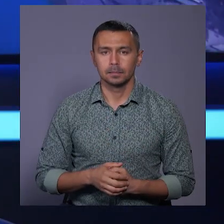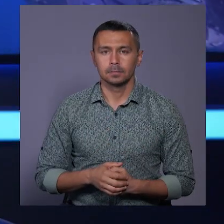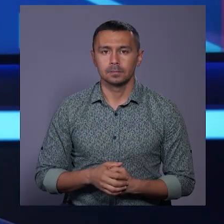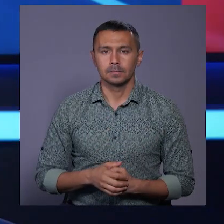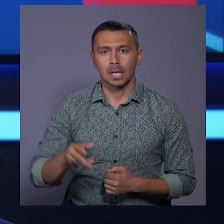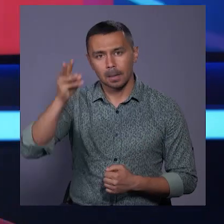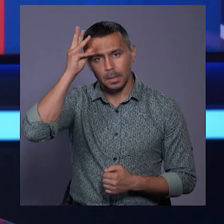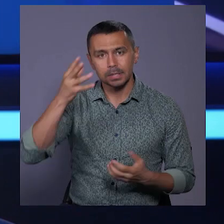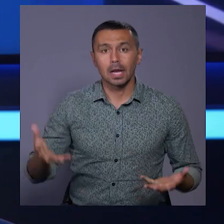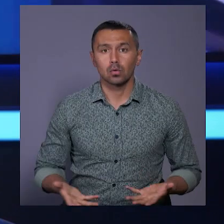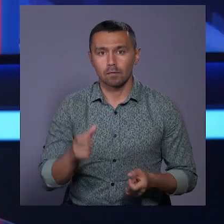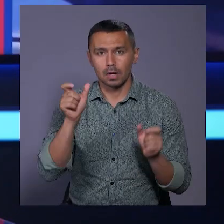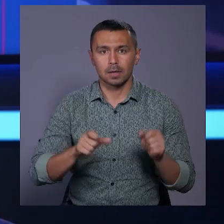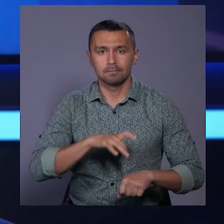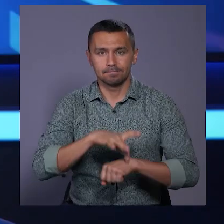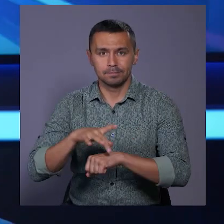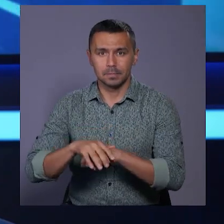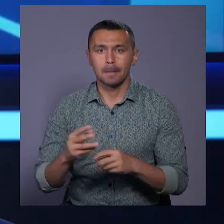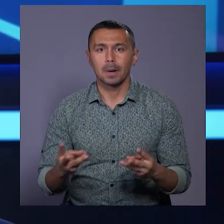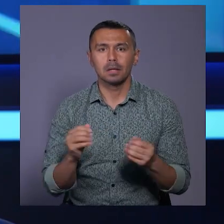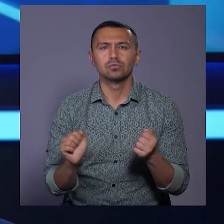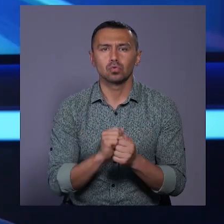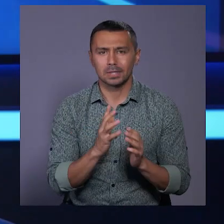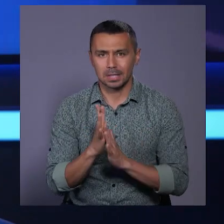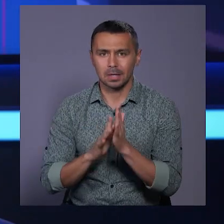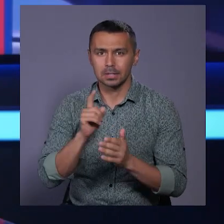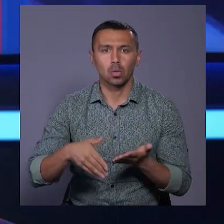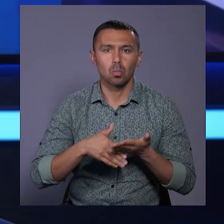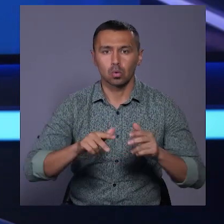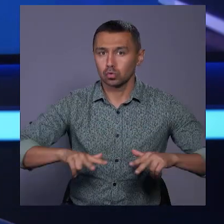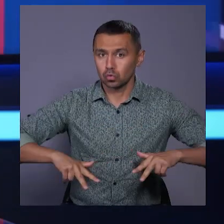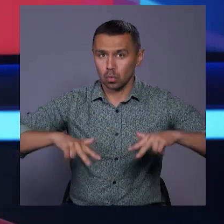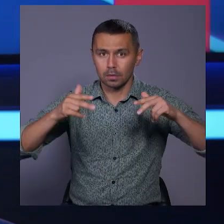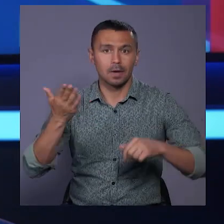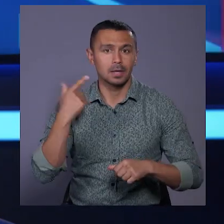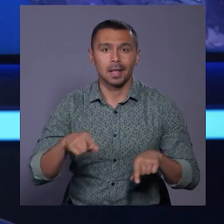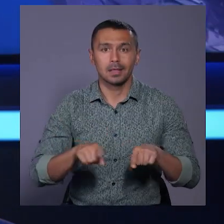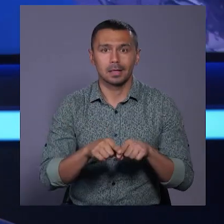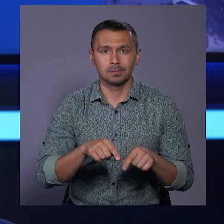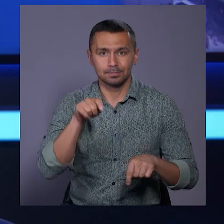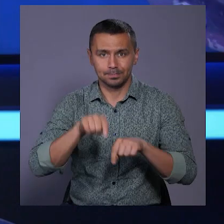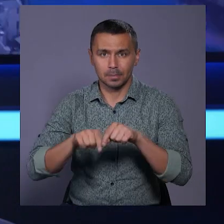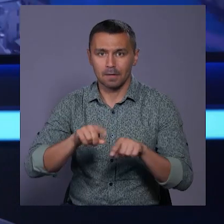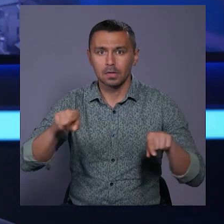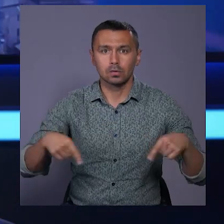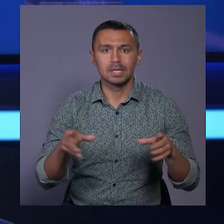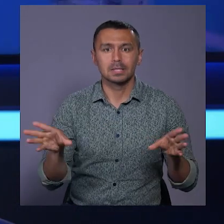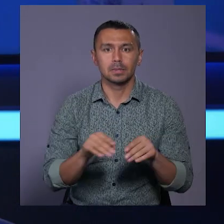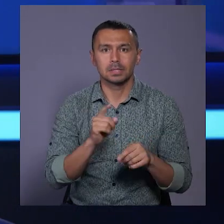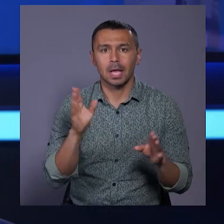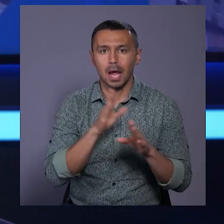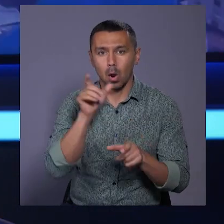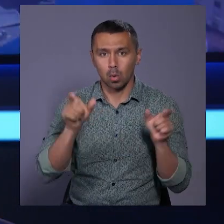Моліцькі рятувальники виявляють поліїв сухостою за допомогою дронів. Раніше такі рейди влаштовували спільно з